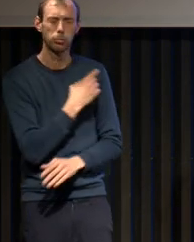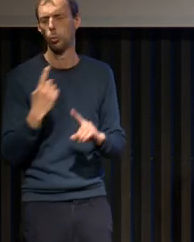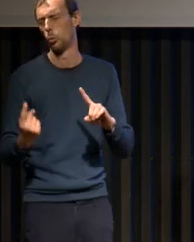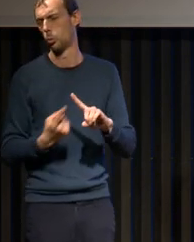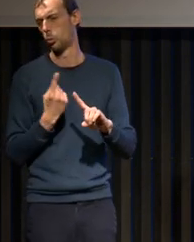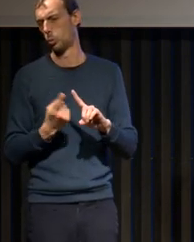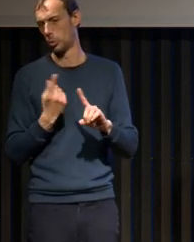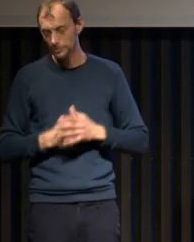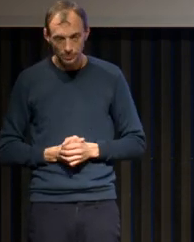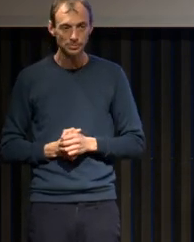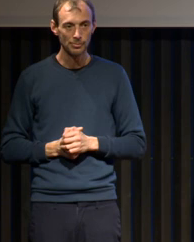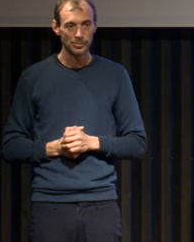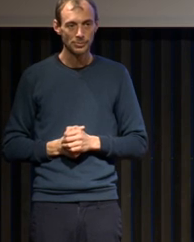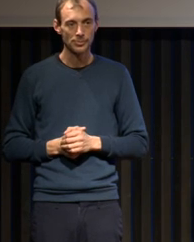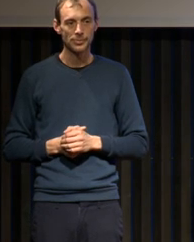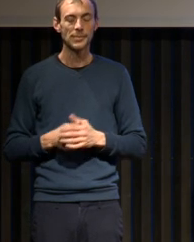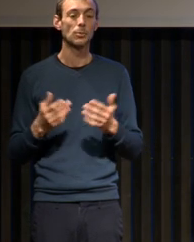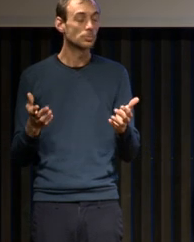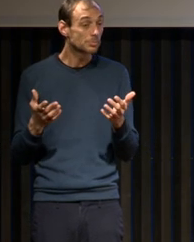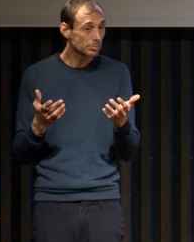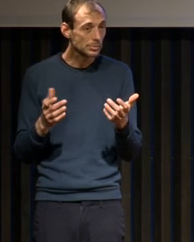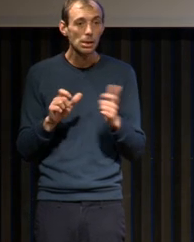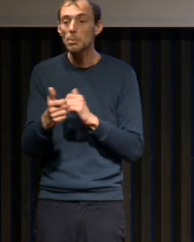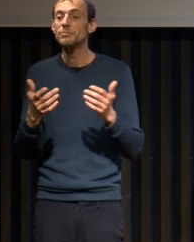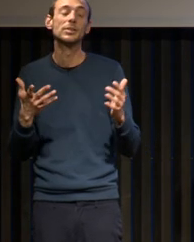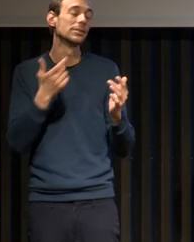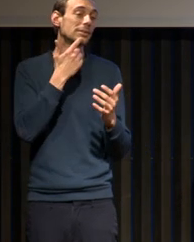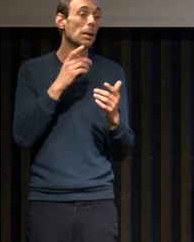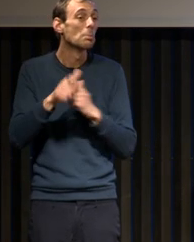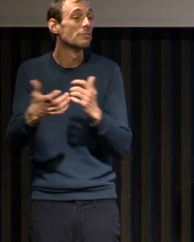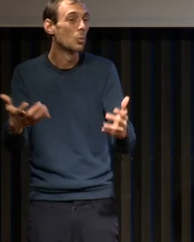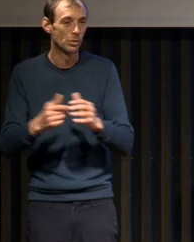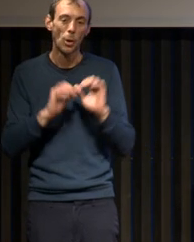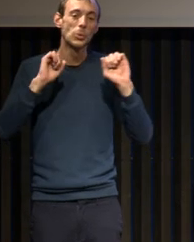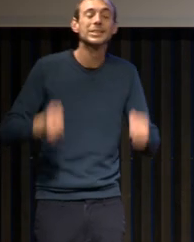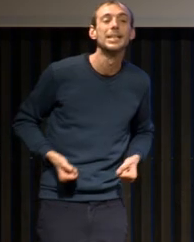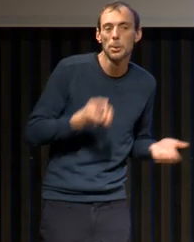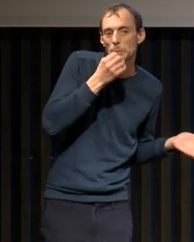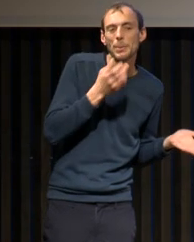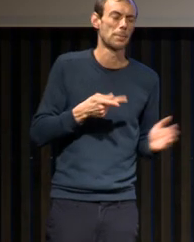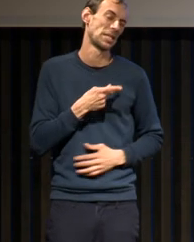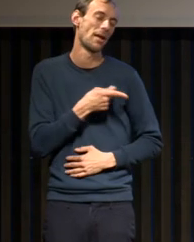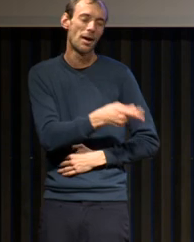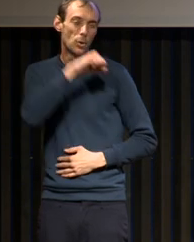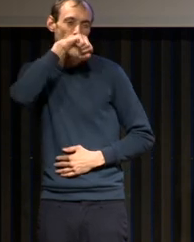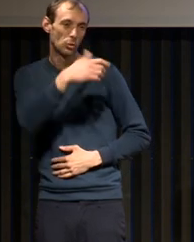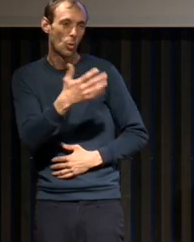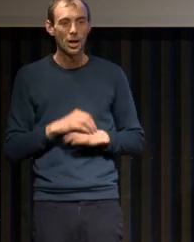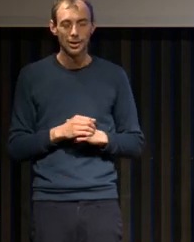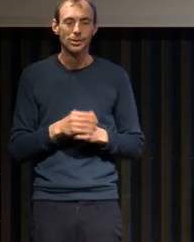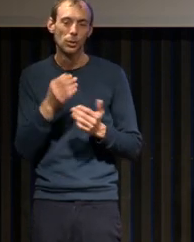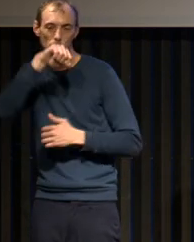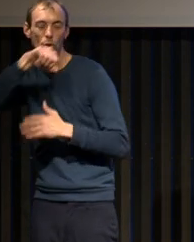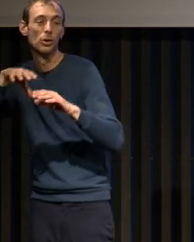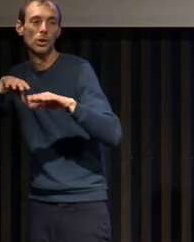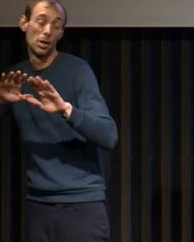Comment ça va se continuer ? Ça va se continuer, alors, après les stations de ski, les médecins, ils aiment bien aller, lors de leur congrès, au bord de la plage.